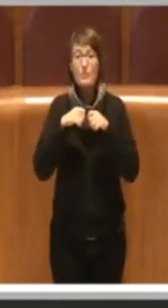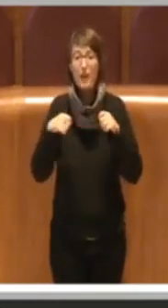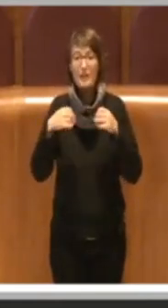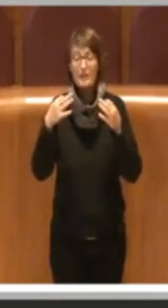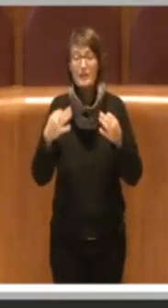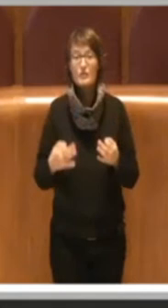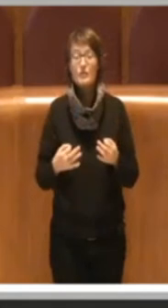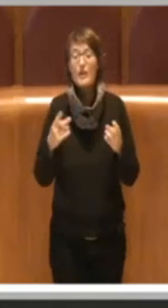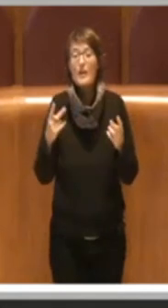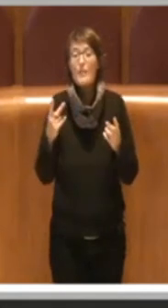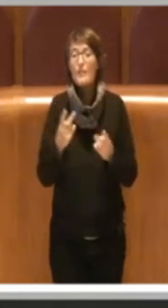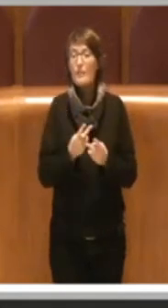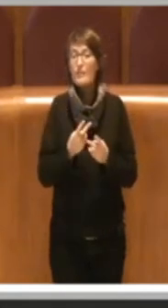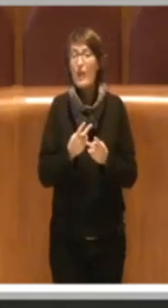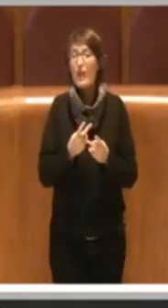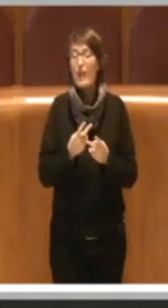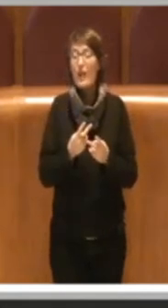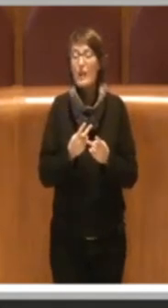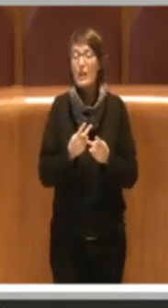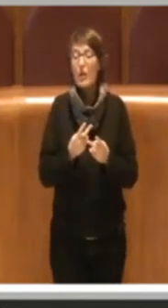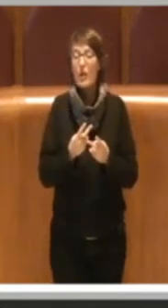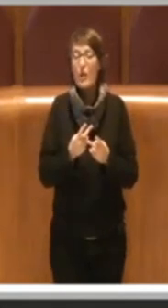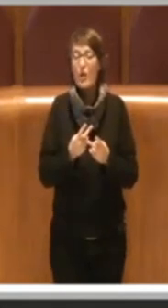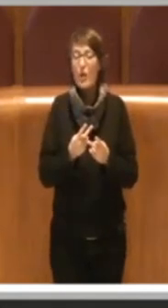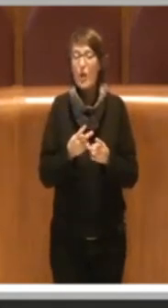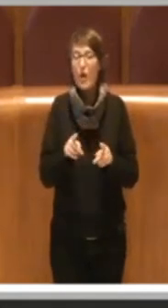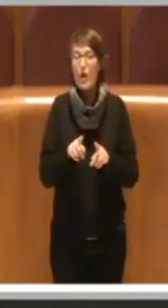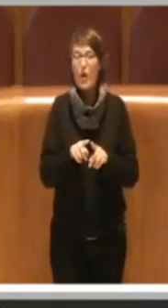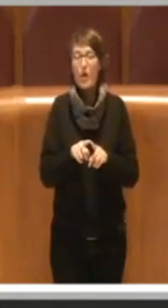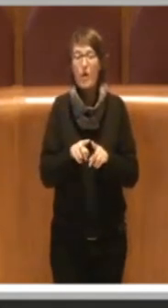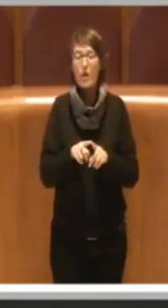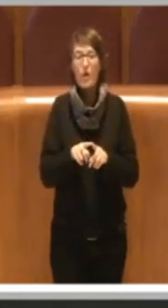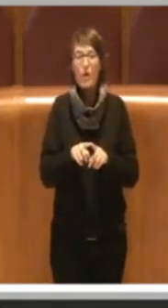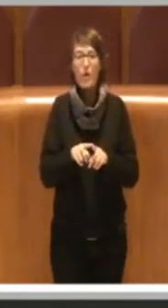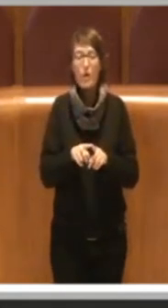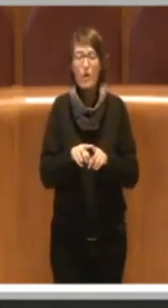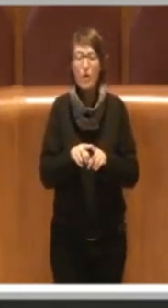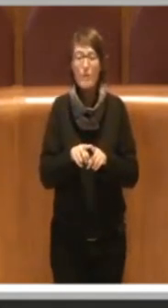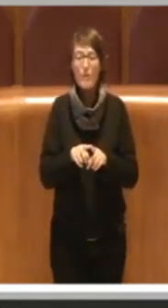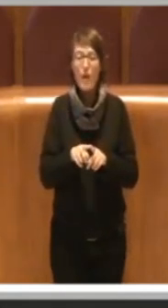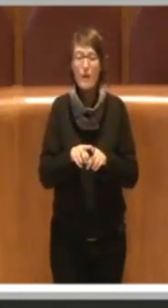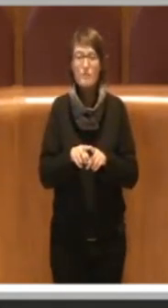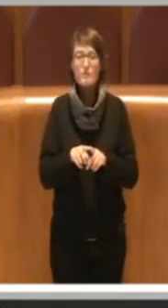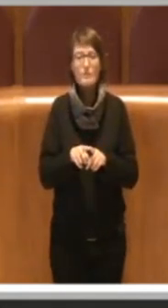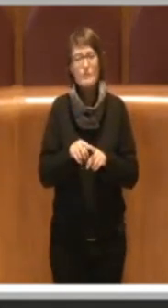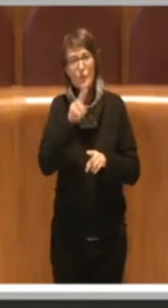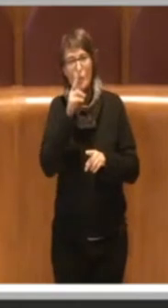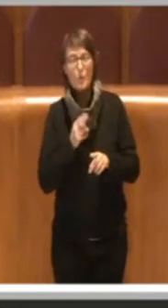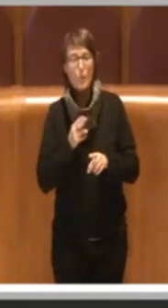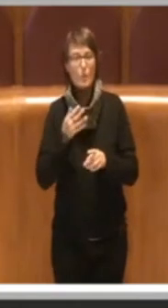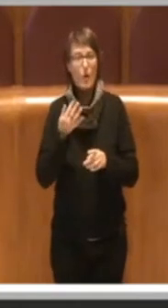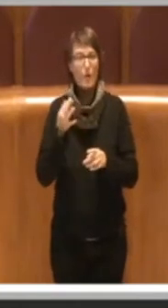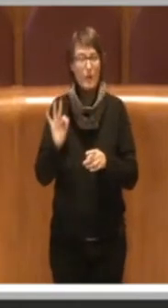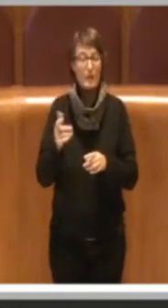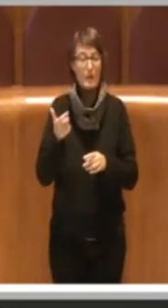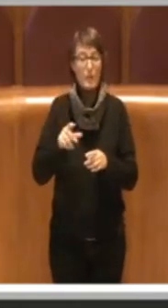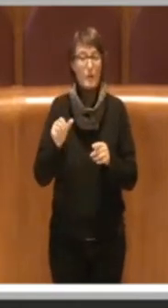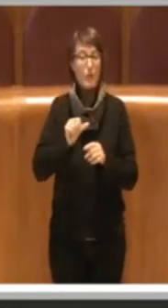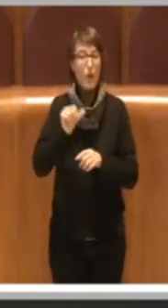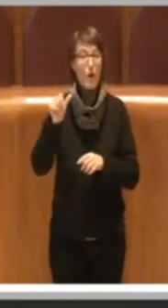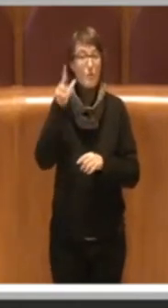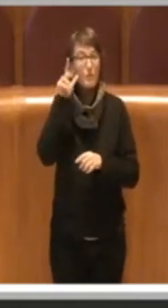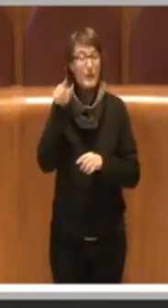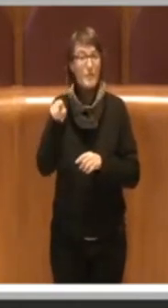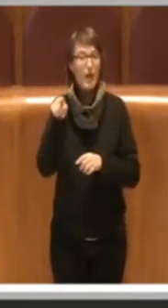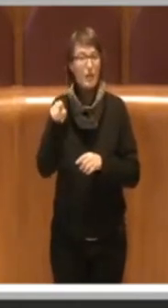non incline alla partigianeria perché come prima donna a ricoprire la carica di Presidente del Consiglio fu da